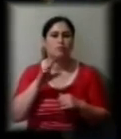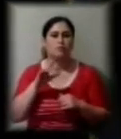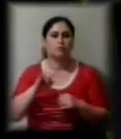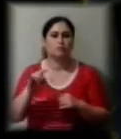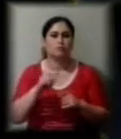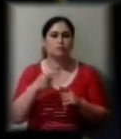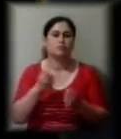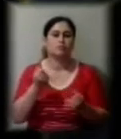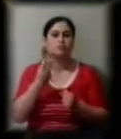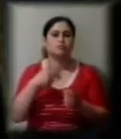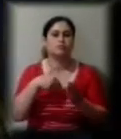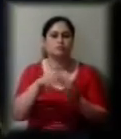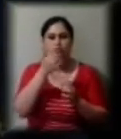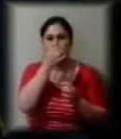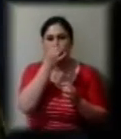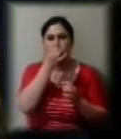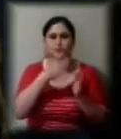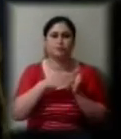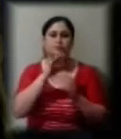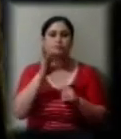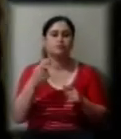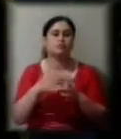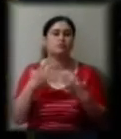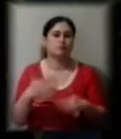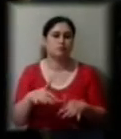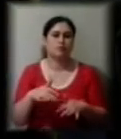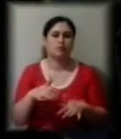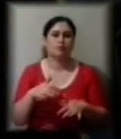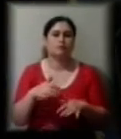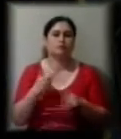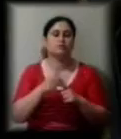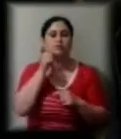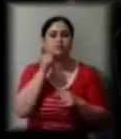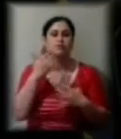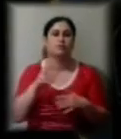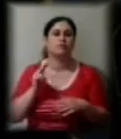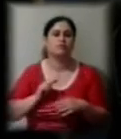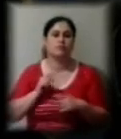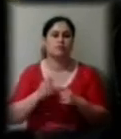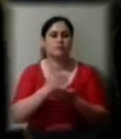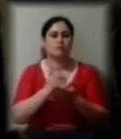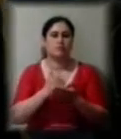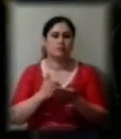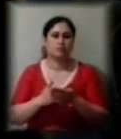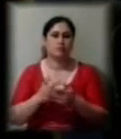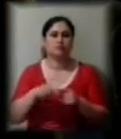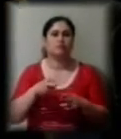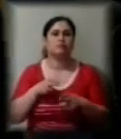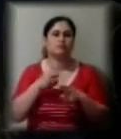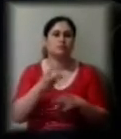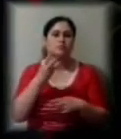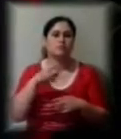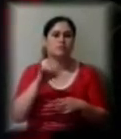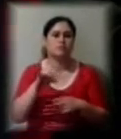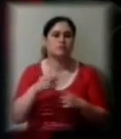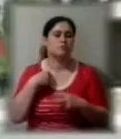«Сьогодні о 9-й годині вже дві машини вийшло. Завтра вже працюватиму за графіком. Сюди доїхали три пасажири. Не знаю,